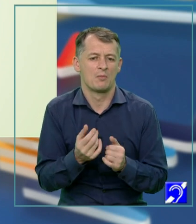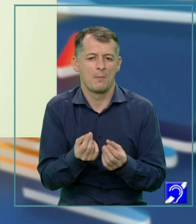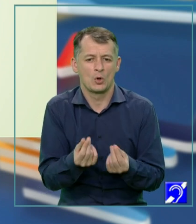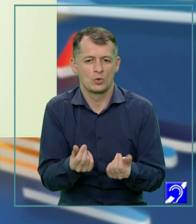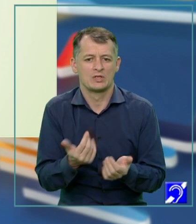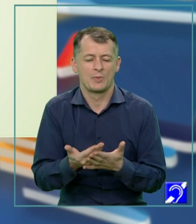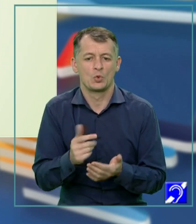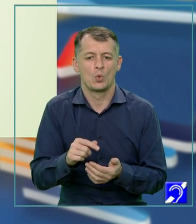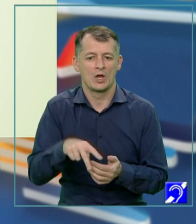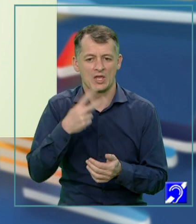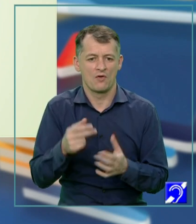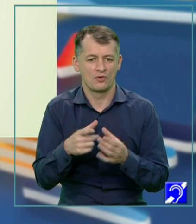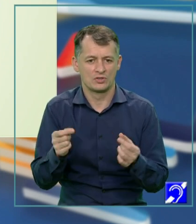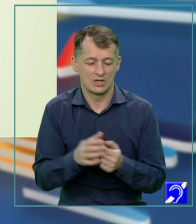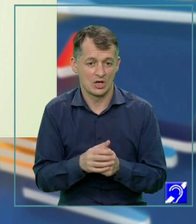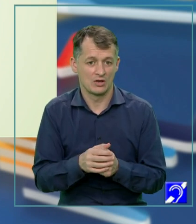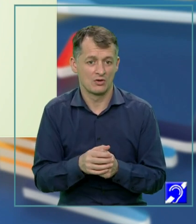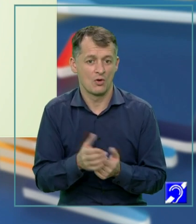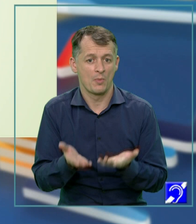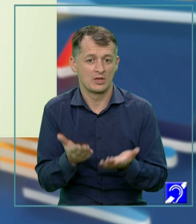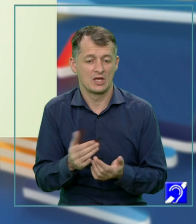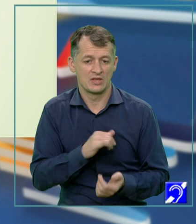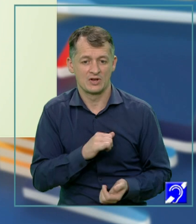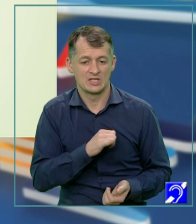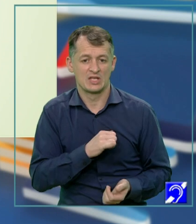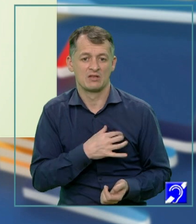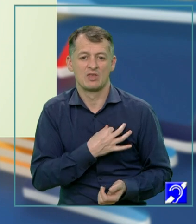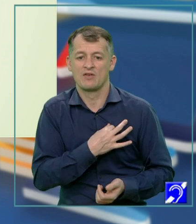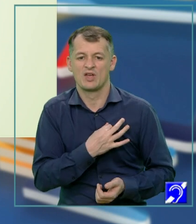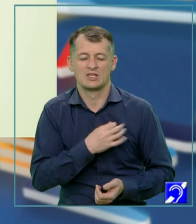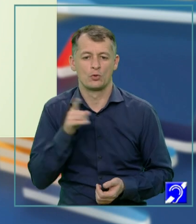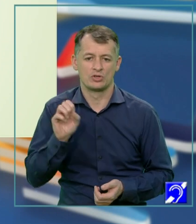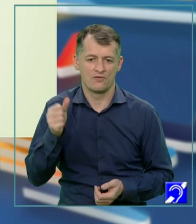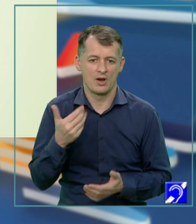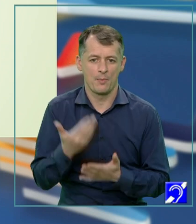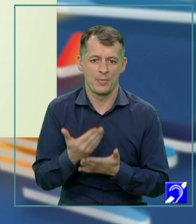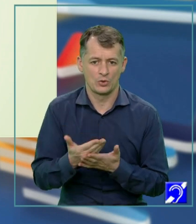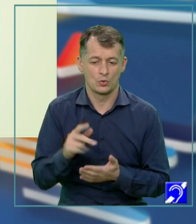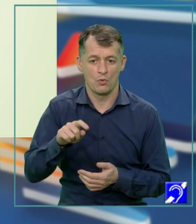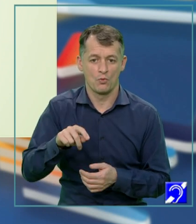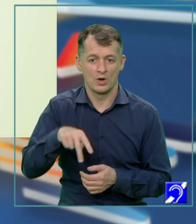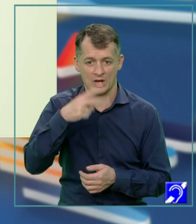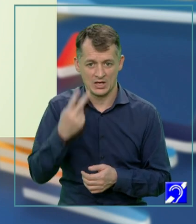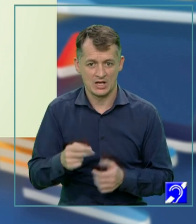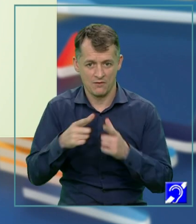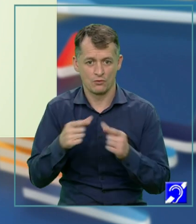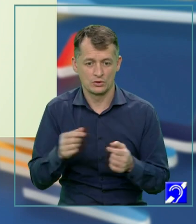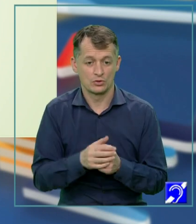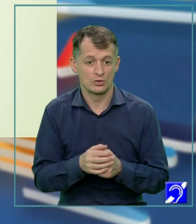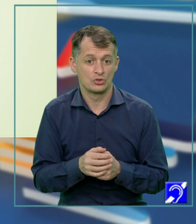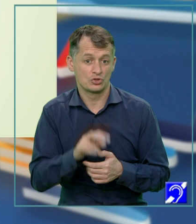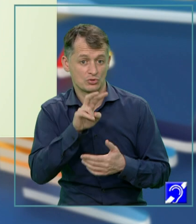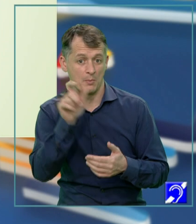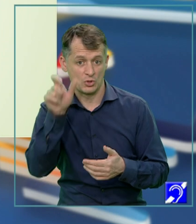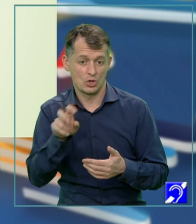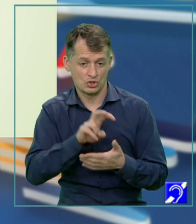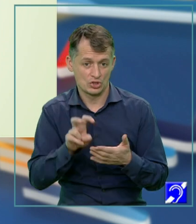indiferența lui Ștefan față de frunzele care cad, cu atenția Corinei față de această realitate, cititorul poate înțelege că marile